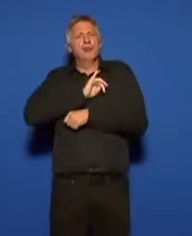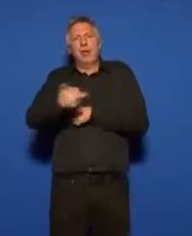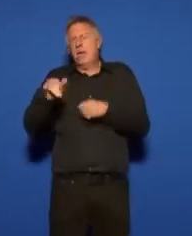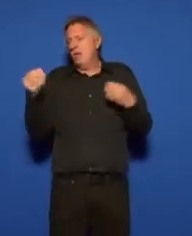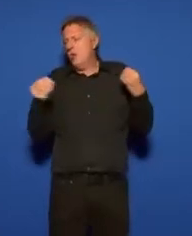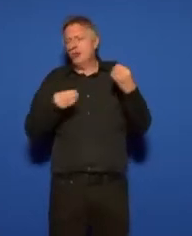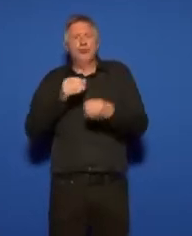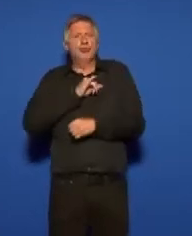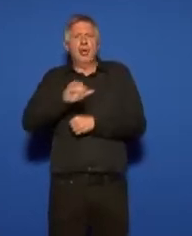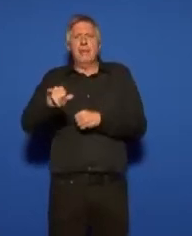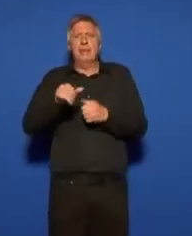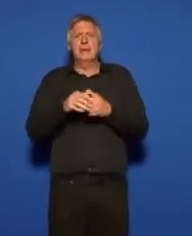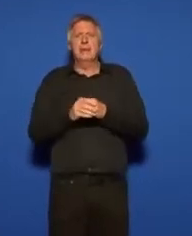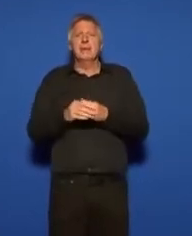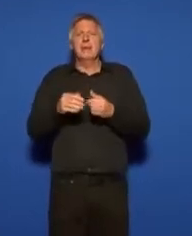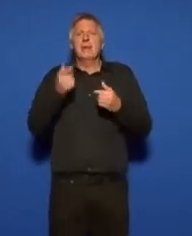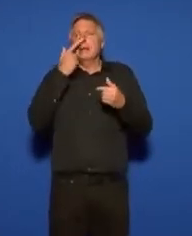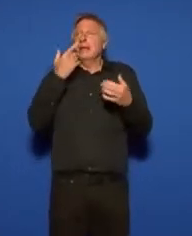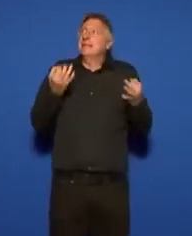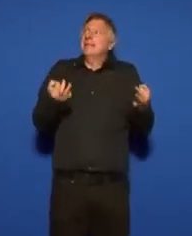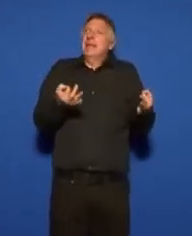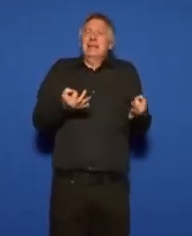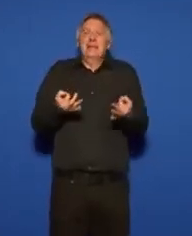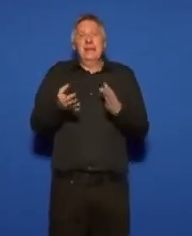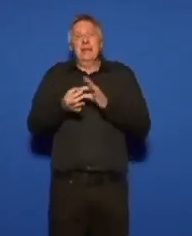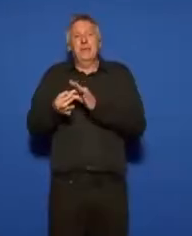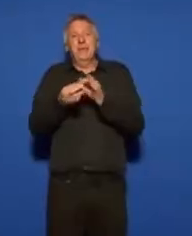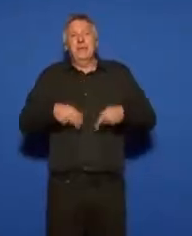sérénité de l'envie de vivre ensemble.